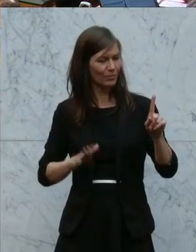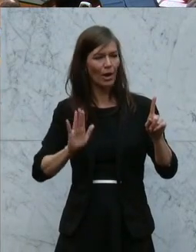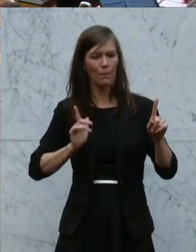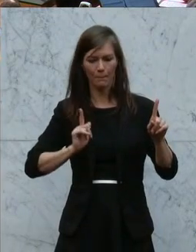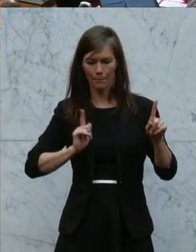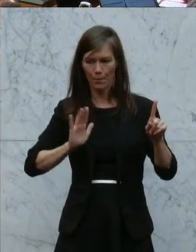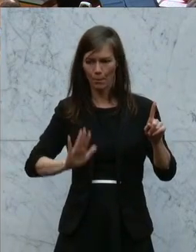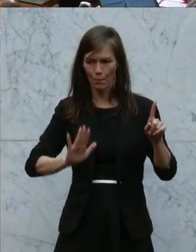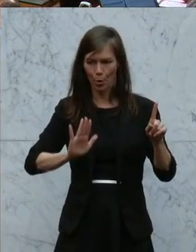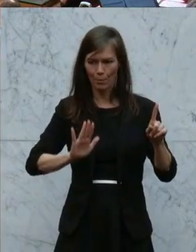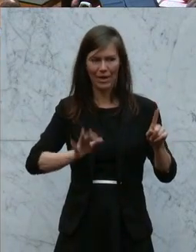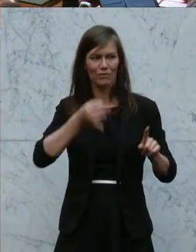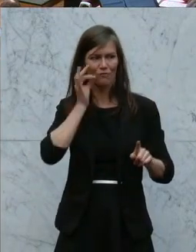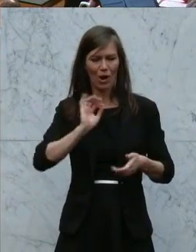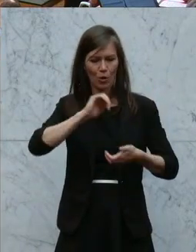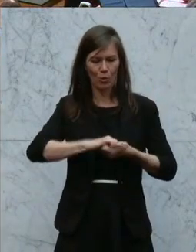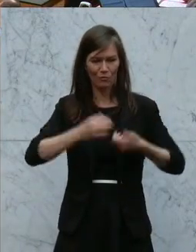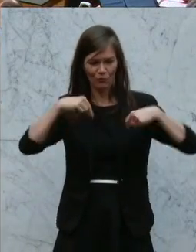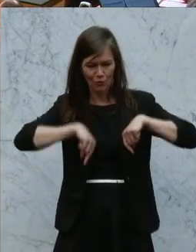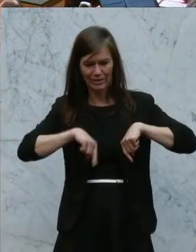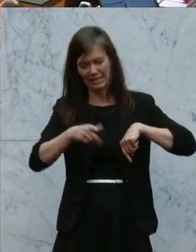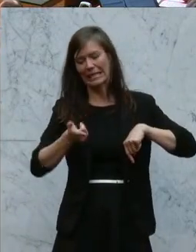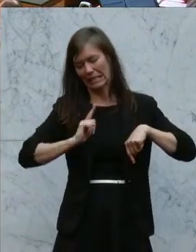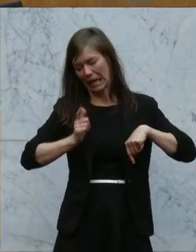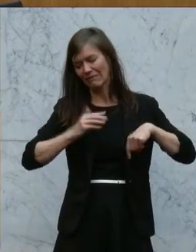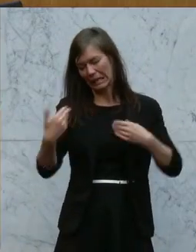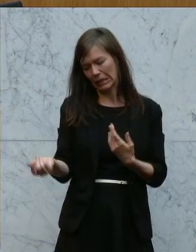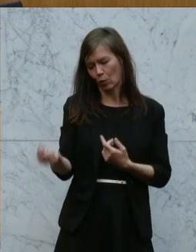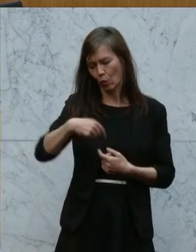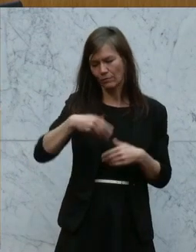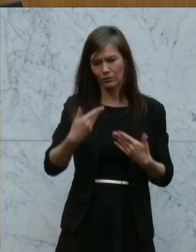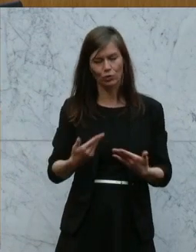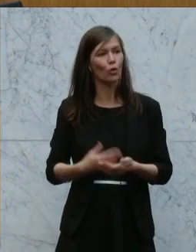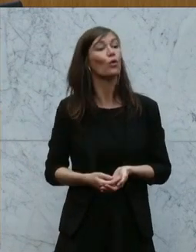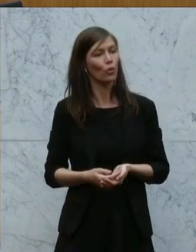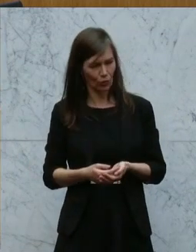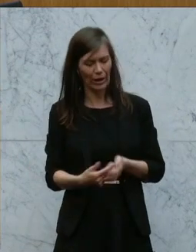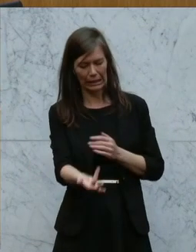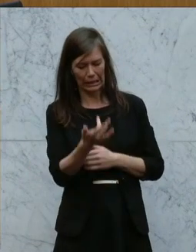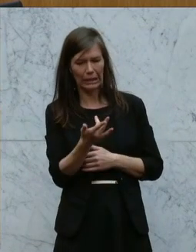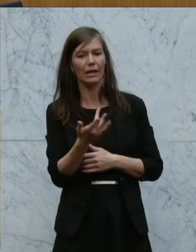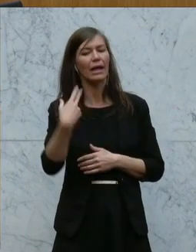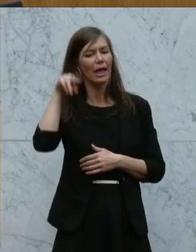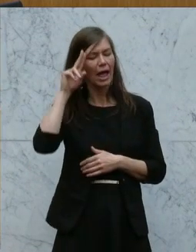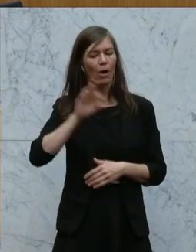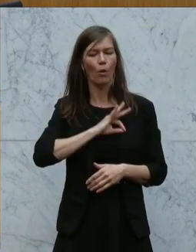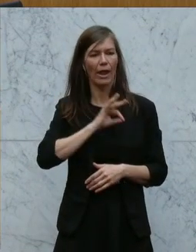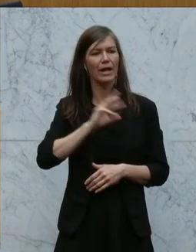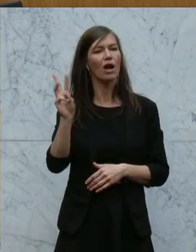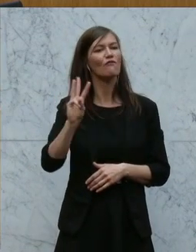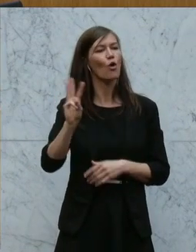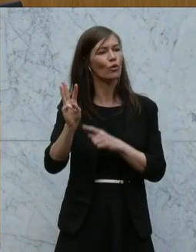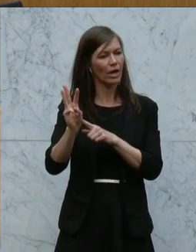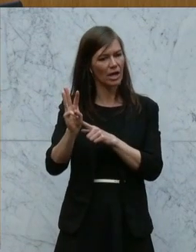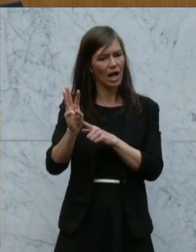erwartet, dass das kommen wird. Und darf Ihnen sagen, warum ich beispielsweise bei der Rede von Kollegen Wönginger, der den